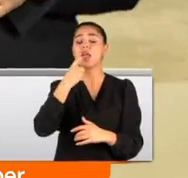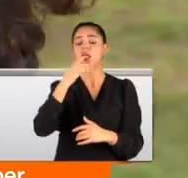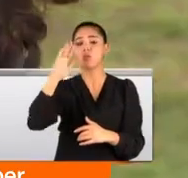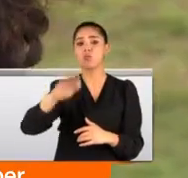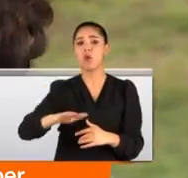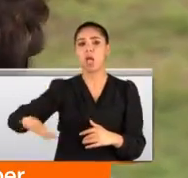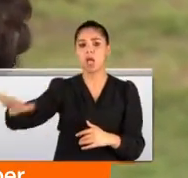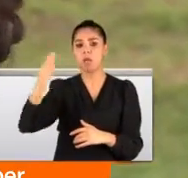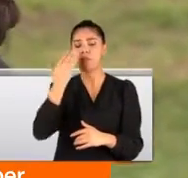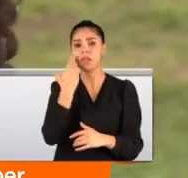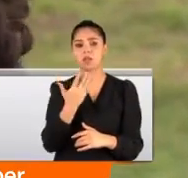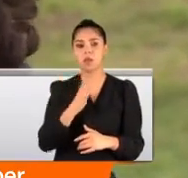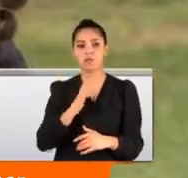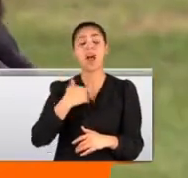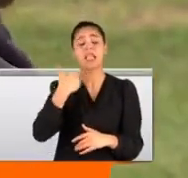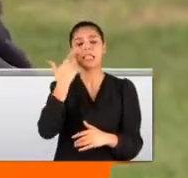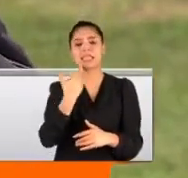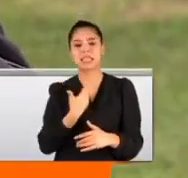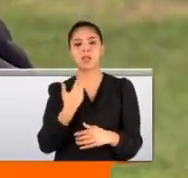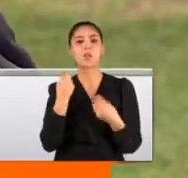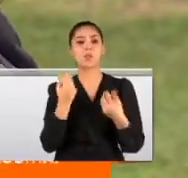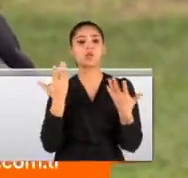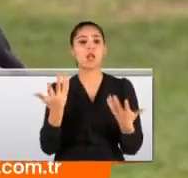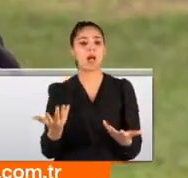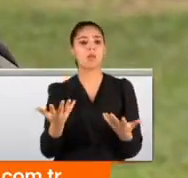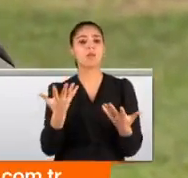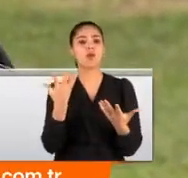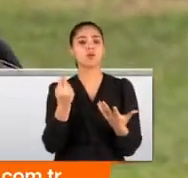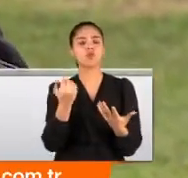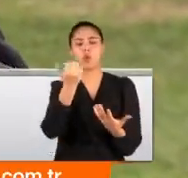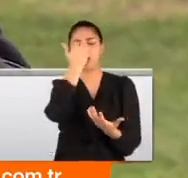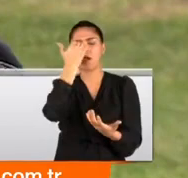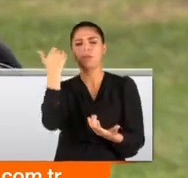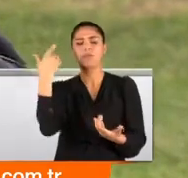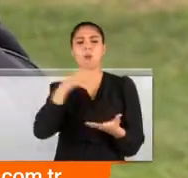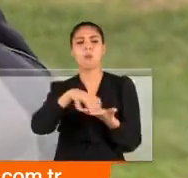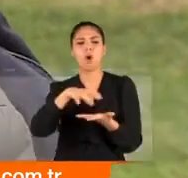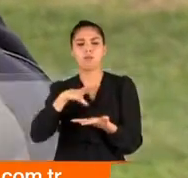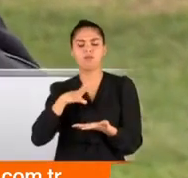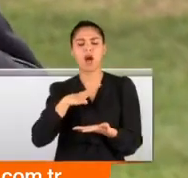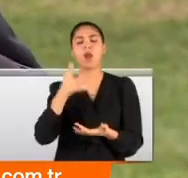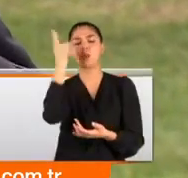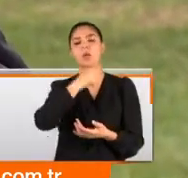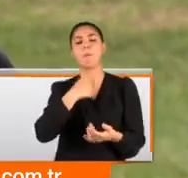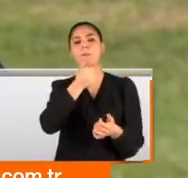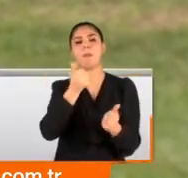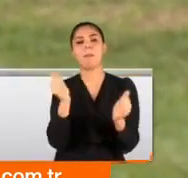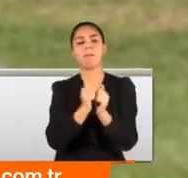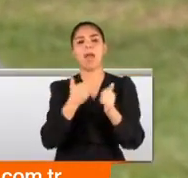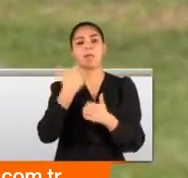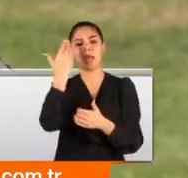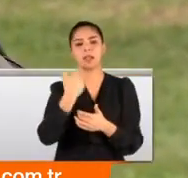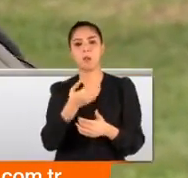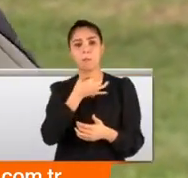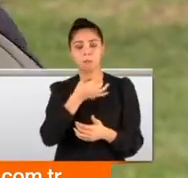izliyor. İzliyor musun diziyi? İzliyorum. Güzel ama çok fazla kanlı sahneler olduğu için babamla beraber izliyorum. Baban